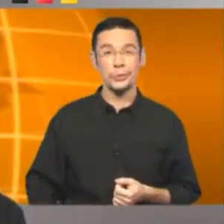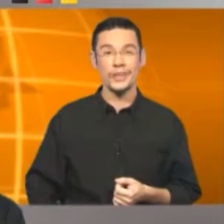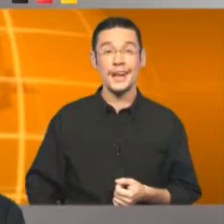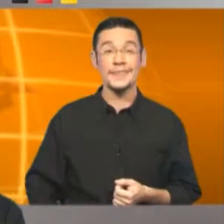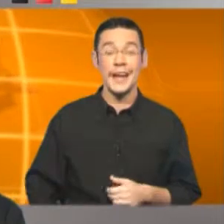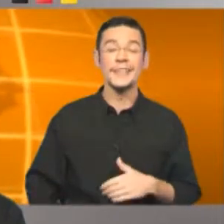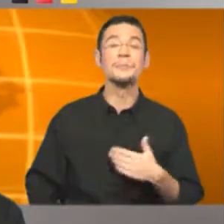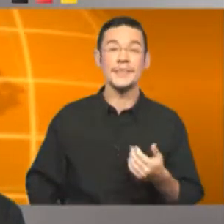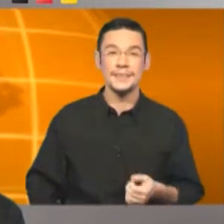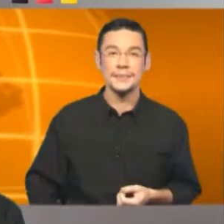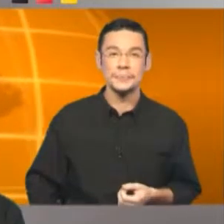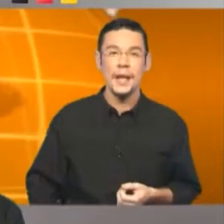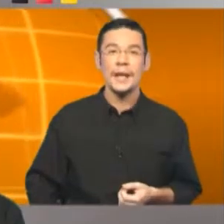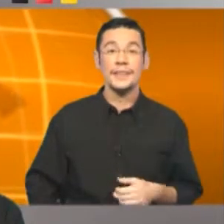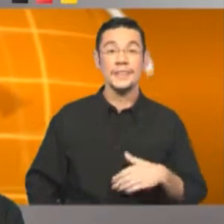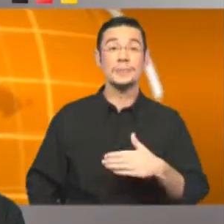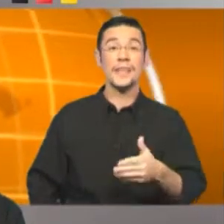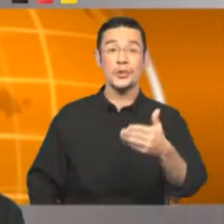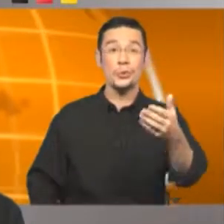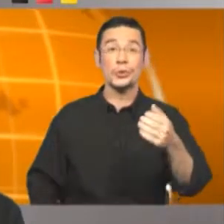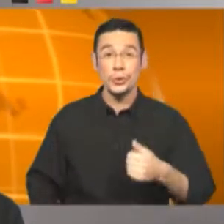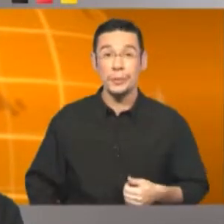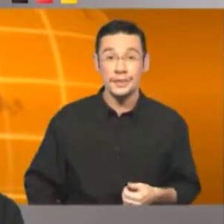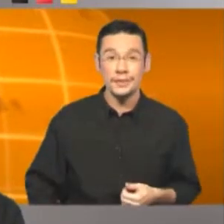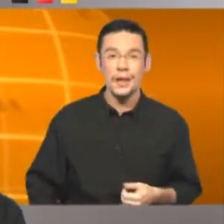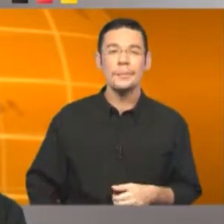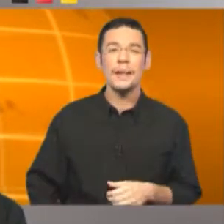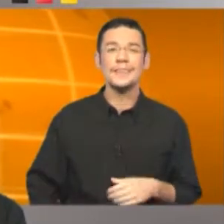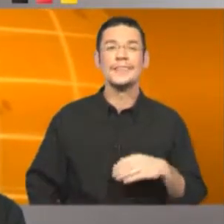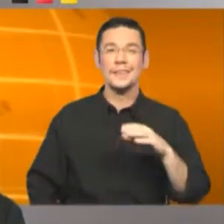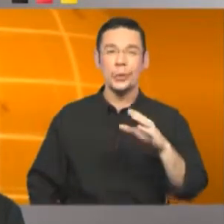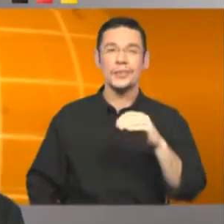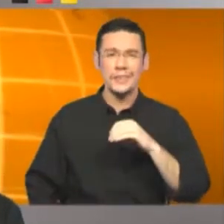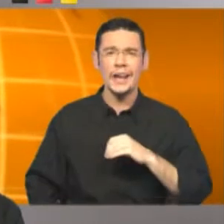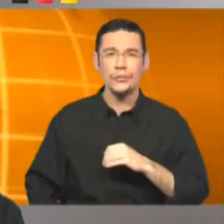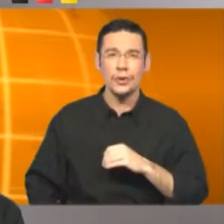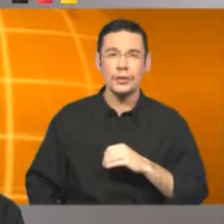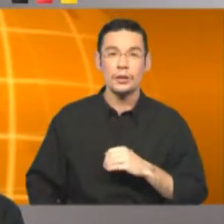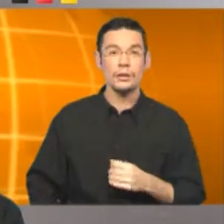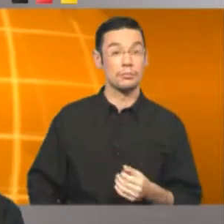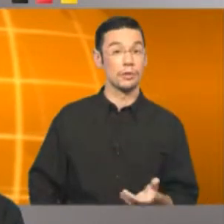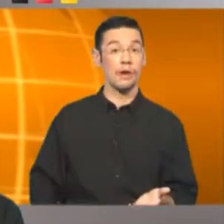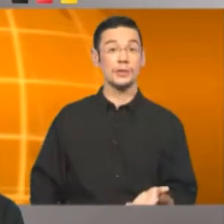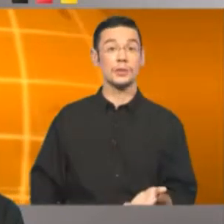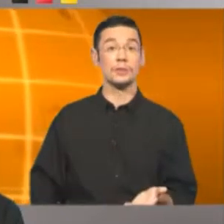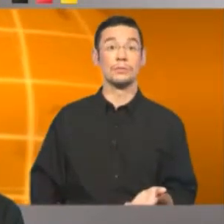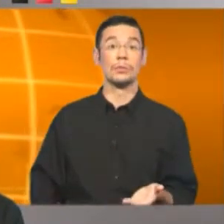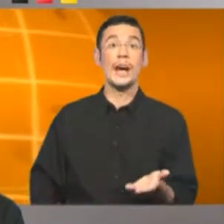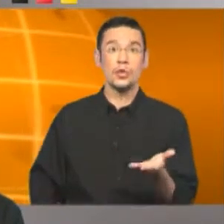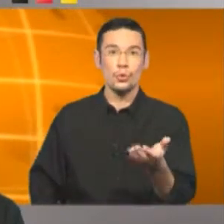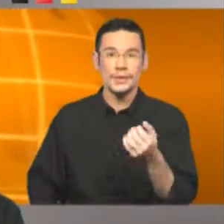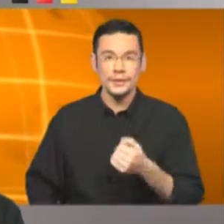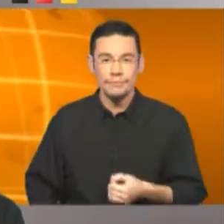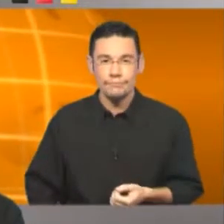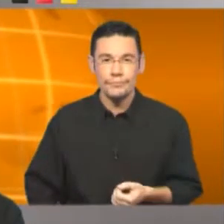Aschenputtel hat einen Prinz, der ihm seinen Schuh zurückbringt. Meist lautet die Antwort, ich weiß nicht, wo